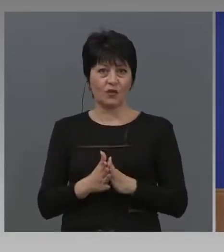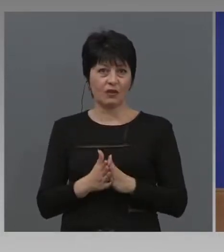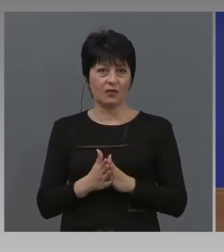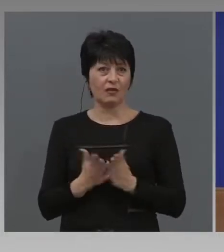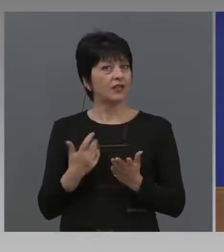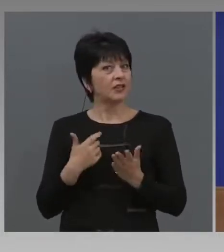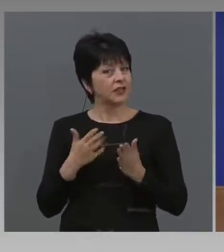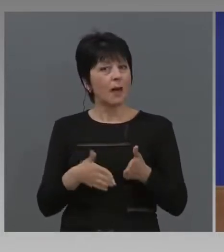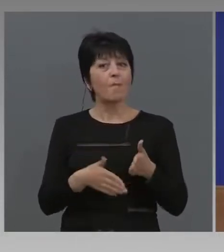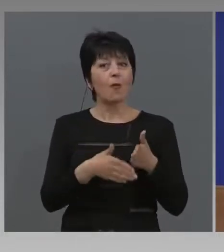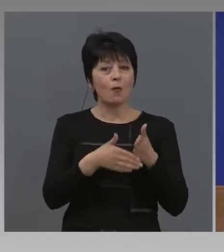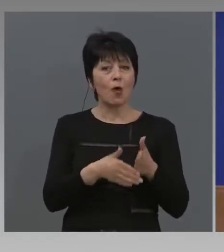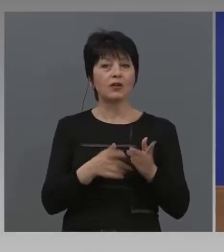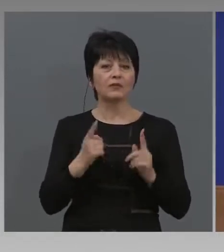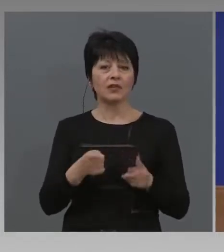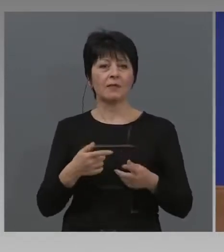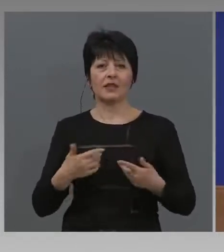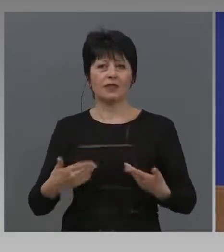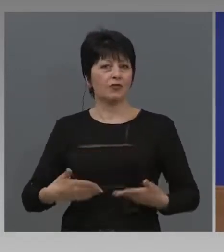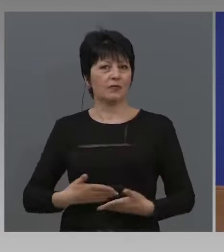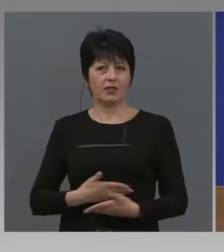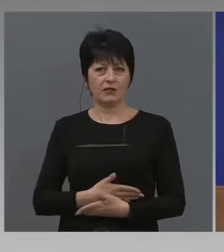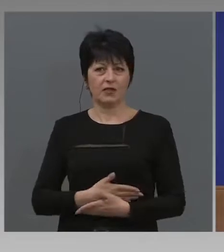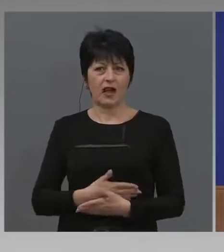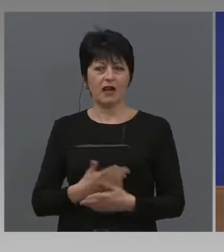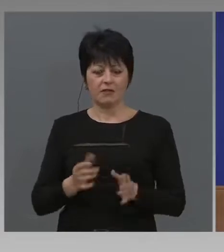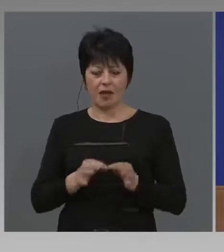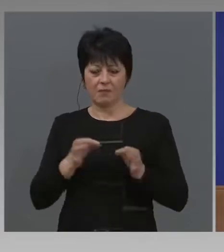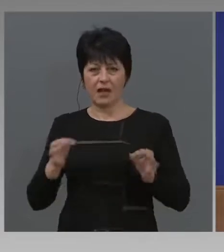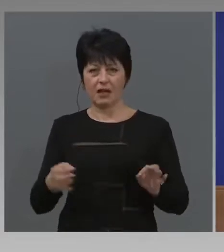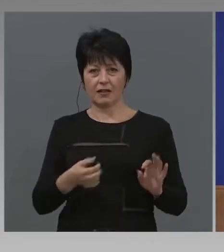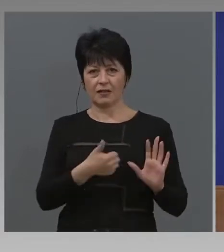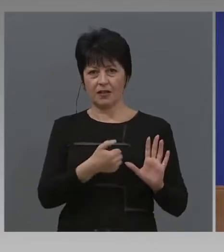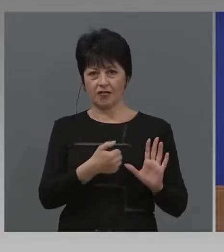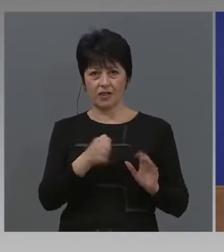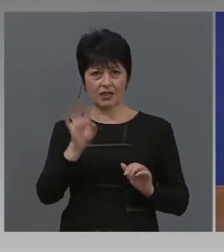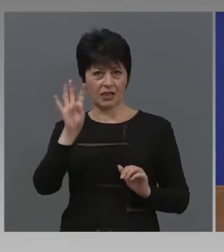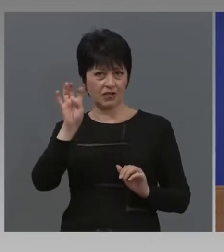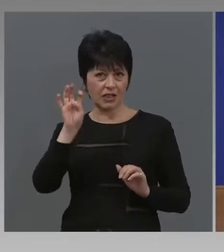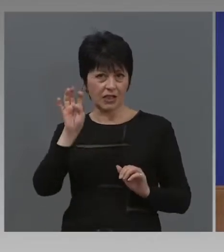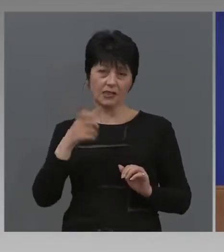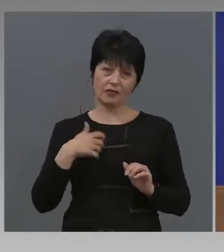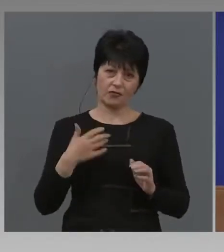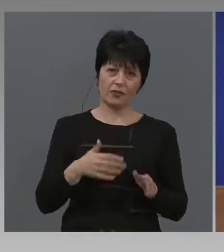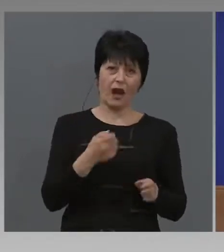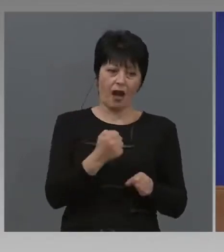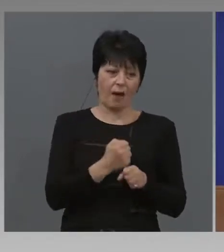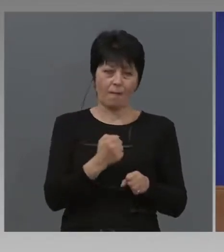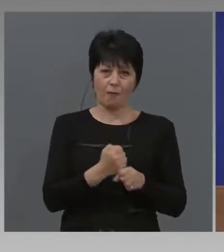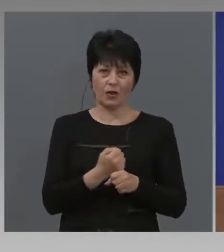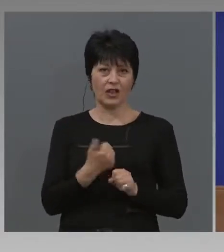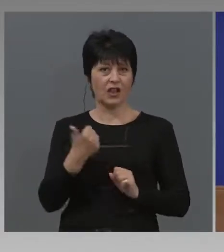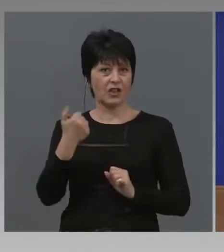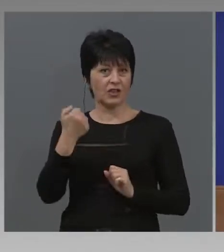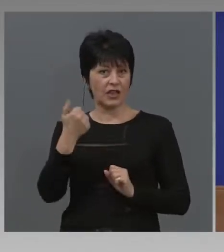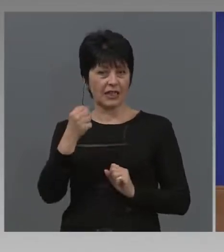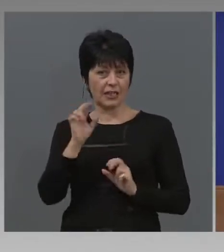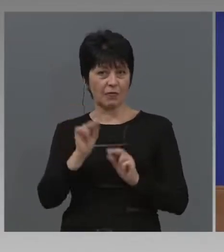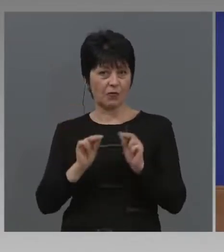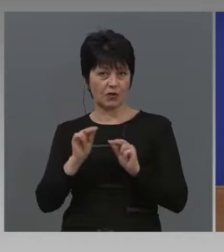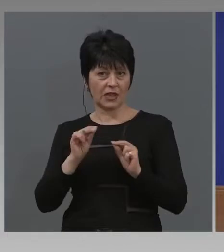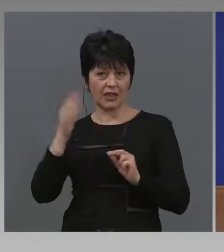Ще подпомогнем там, където е нужно. Мярката на 60 на 40 се заработи. 60% плаща държавата плюс